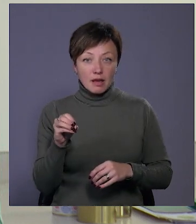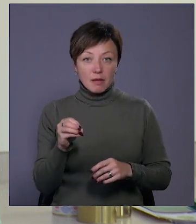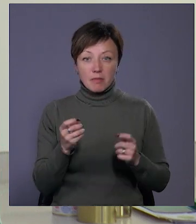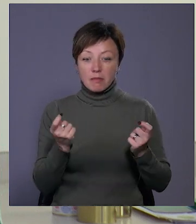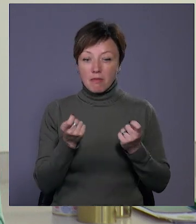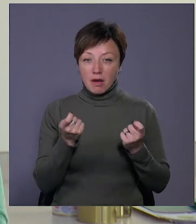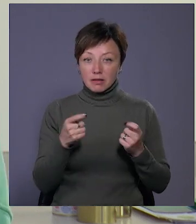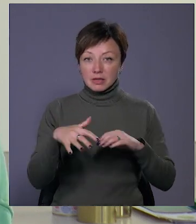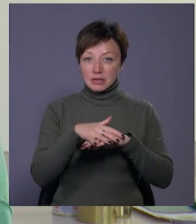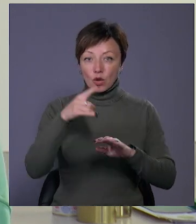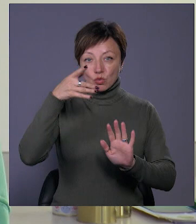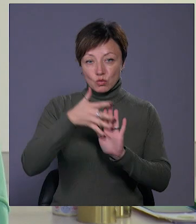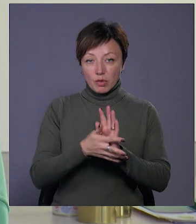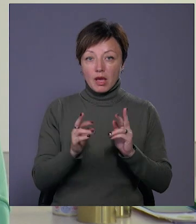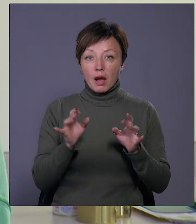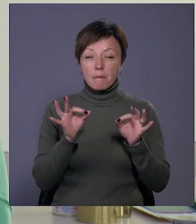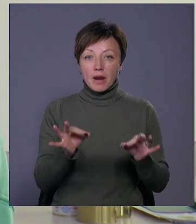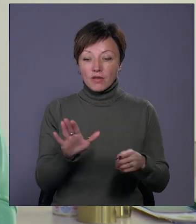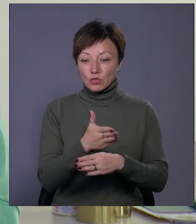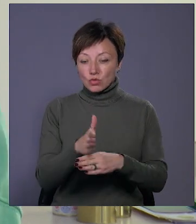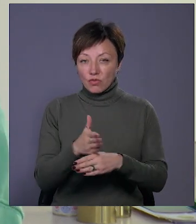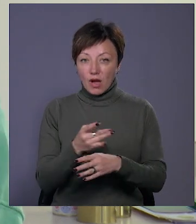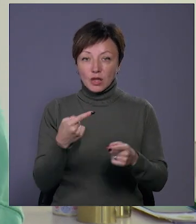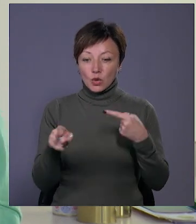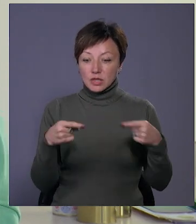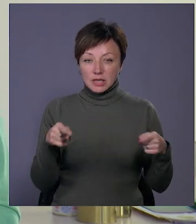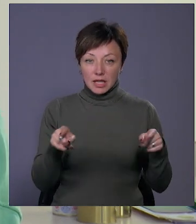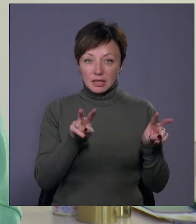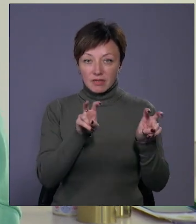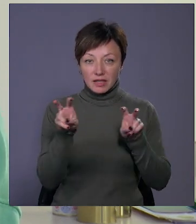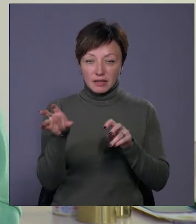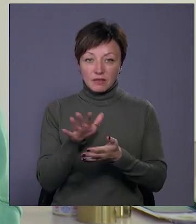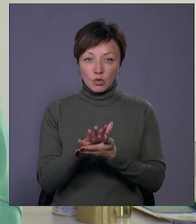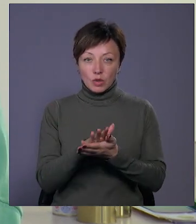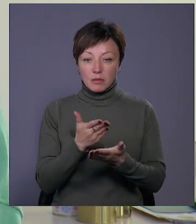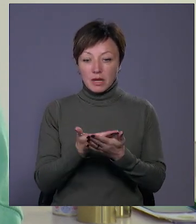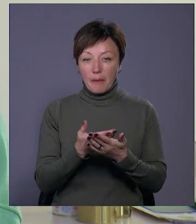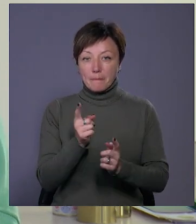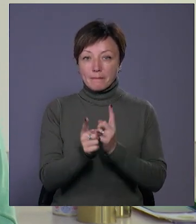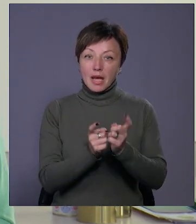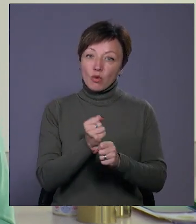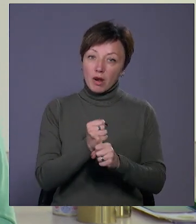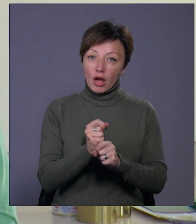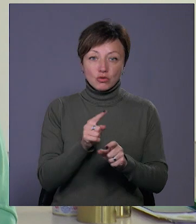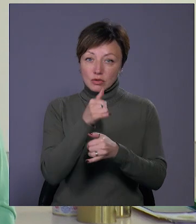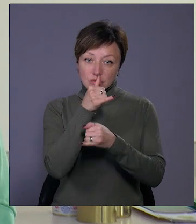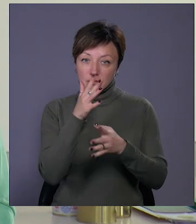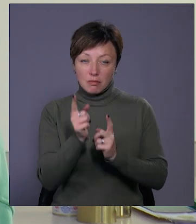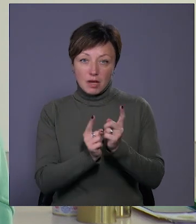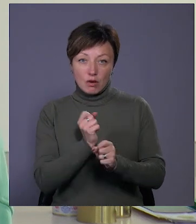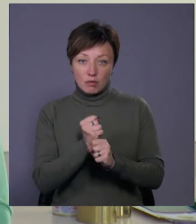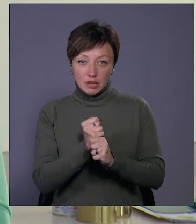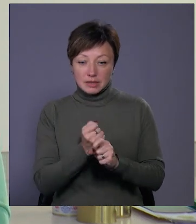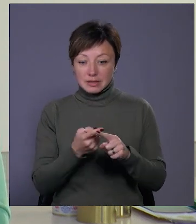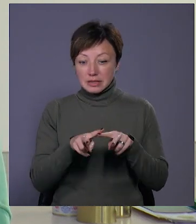кількість населення розуміє, як правильно сортувати, як розрізняти різні види відходів, що, наприклад, переробляються, а що не переробляються. Тому